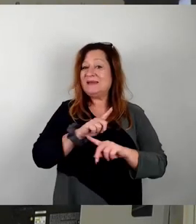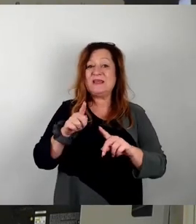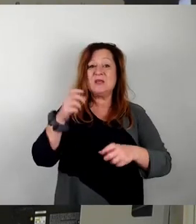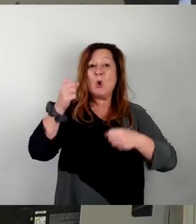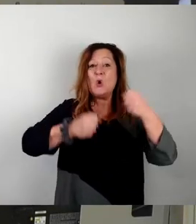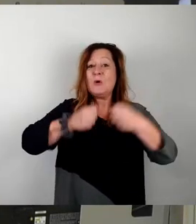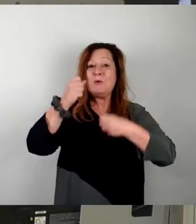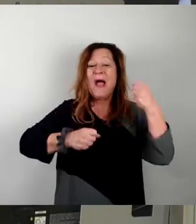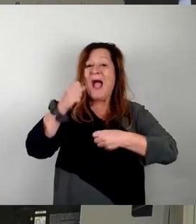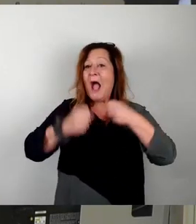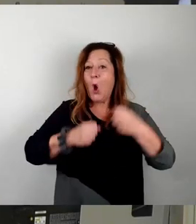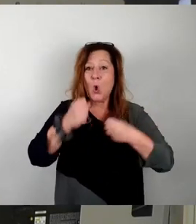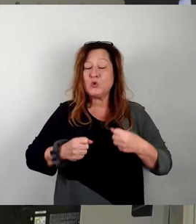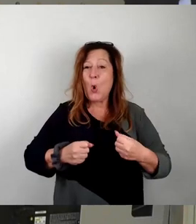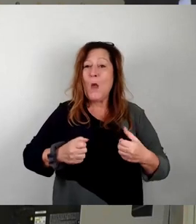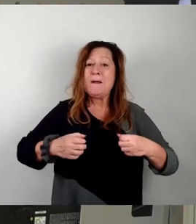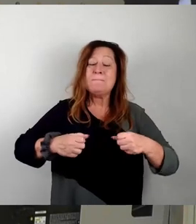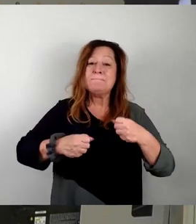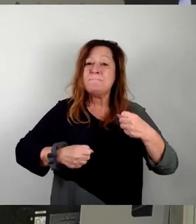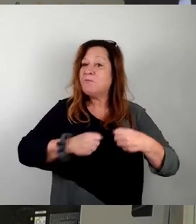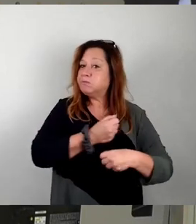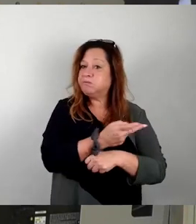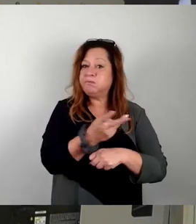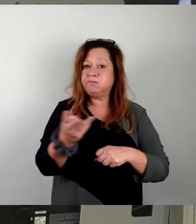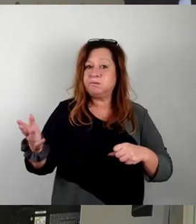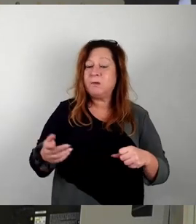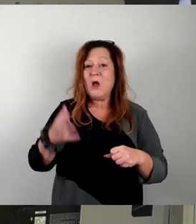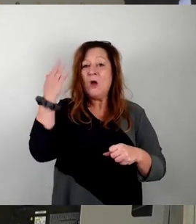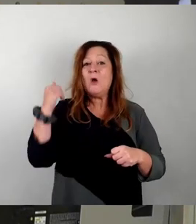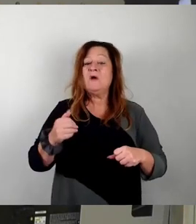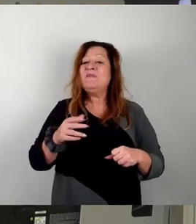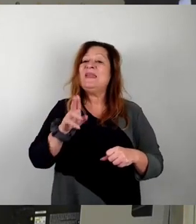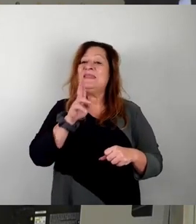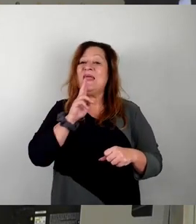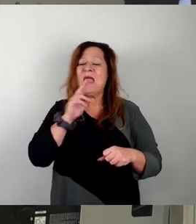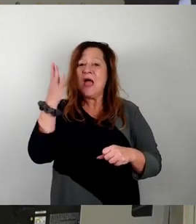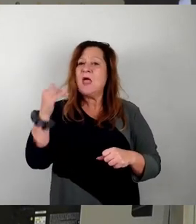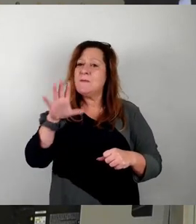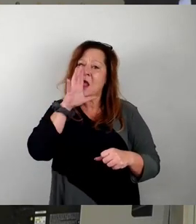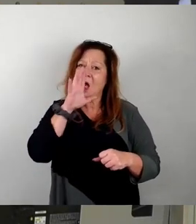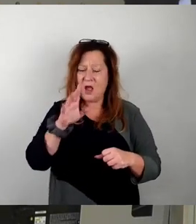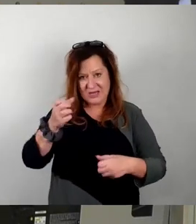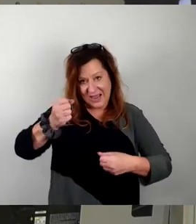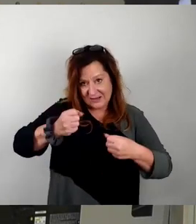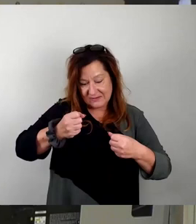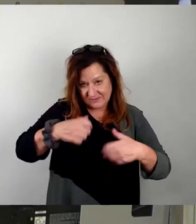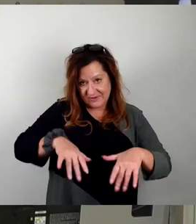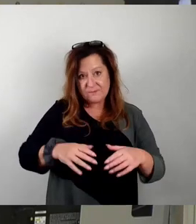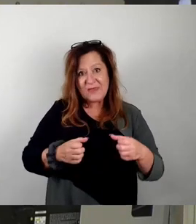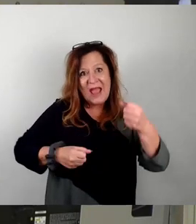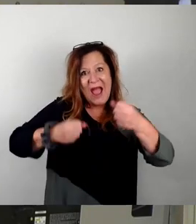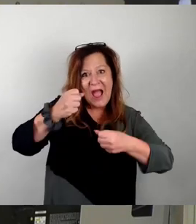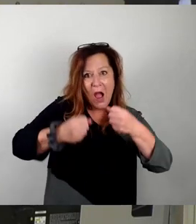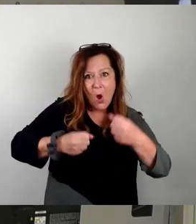Massenunterkünfte, sondern die bitter nötigen DDR-Einzelgaragen. Autos, so muss man anscheinend wissen,